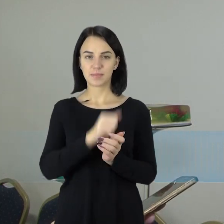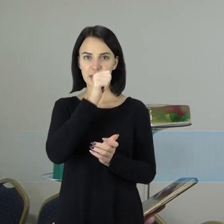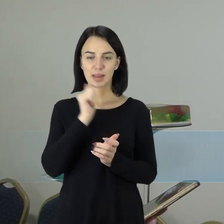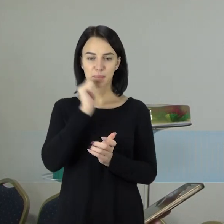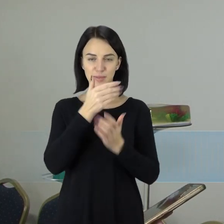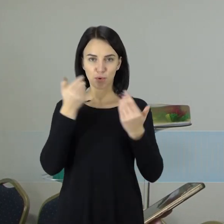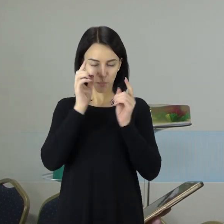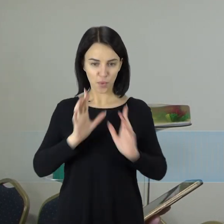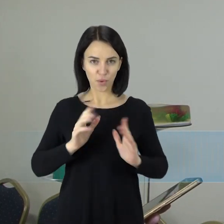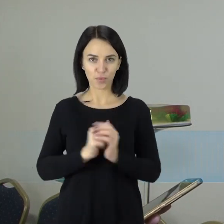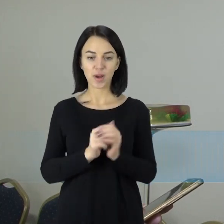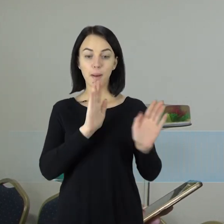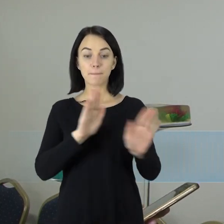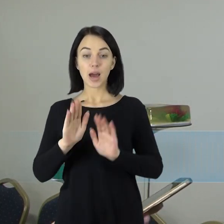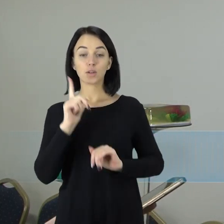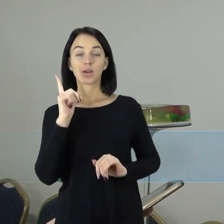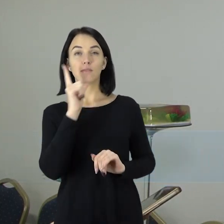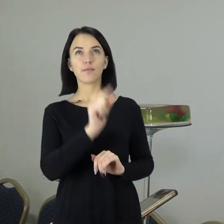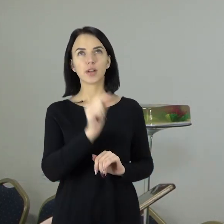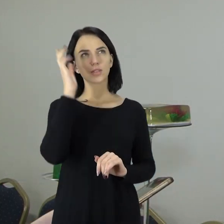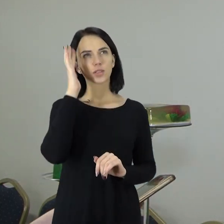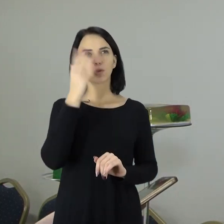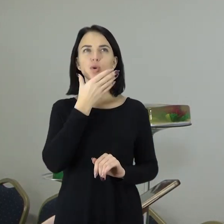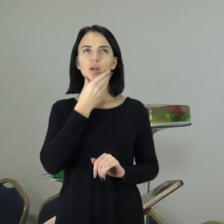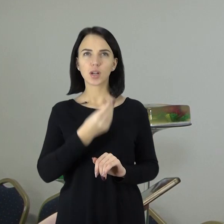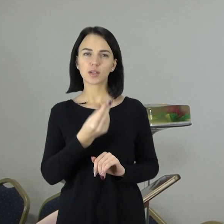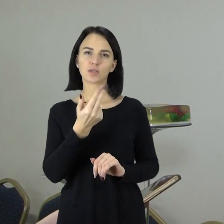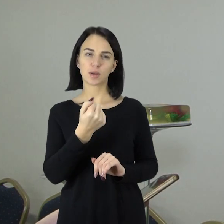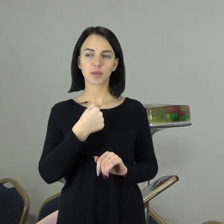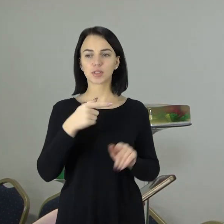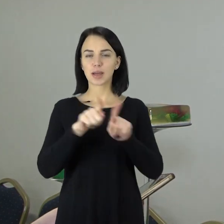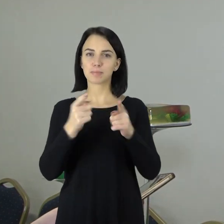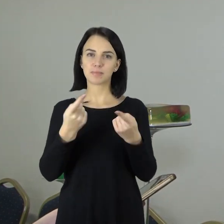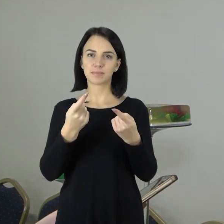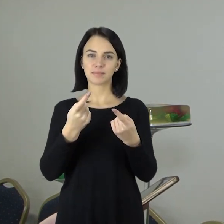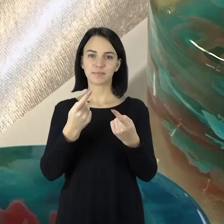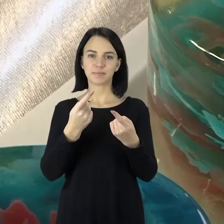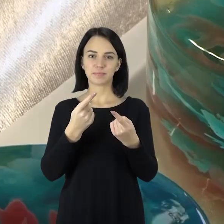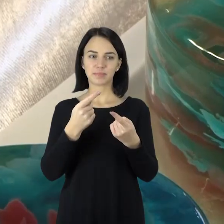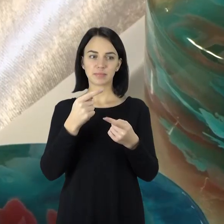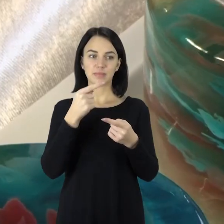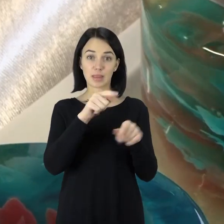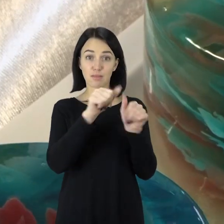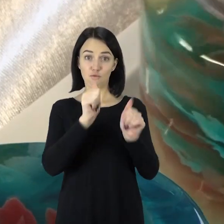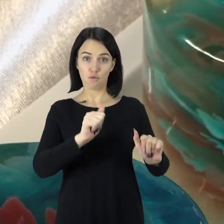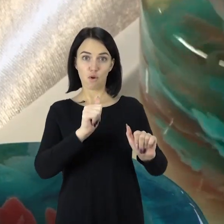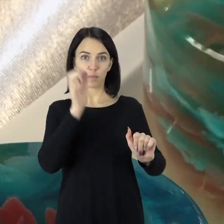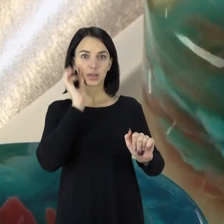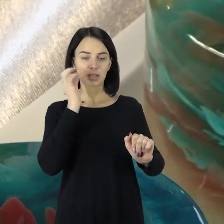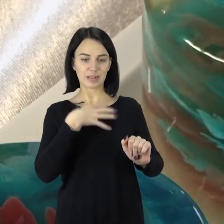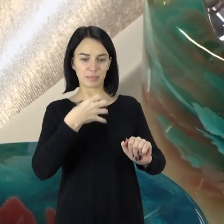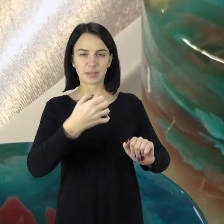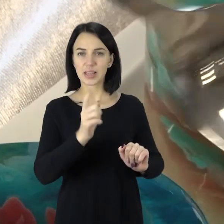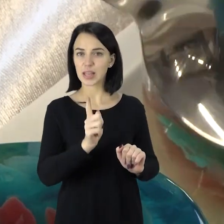atvažiuodamas apie tą parodą galvojau, nu, gražu, nesu, ta prasme, mėgėjas būtent šitokio